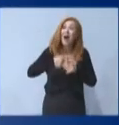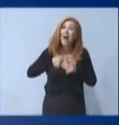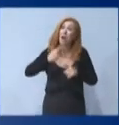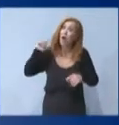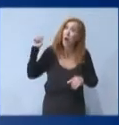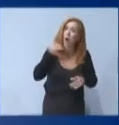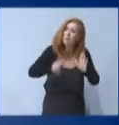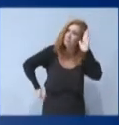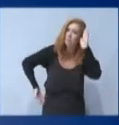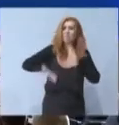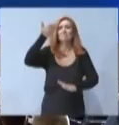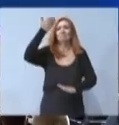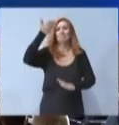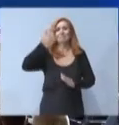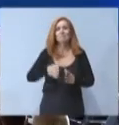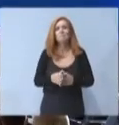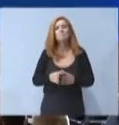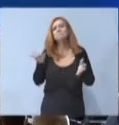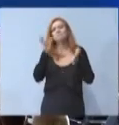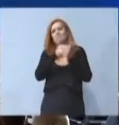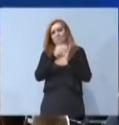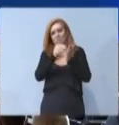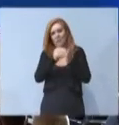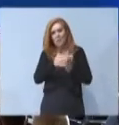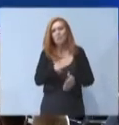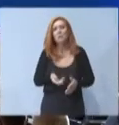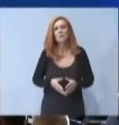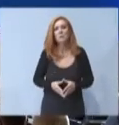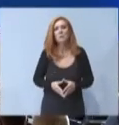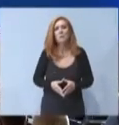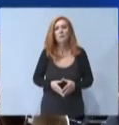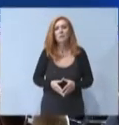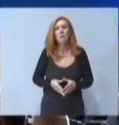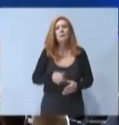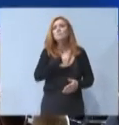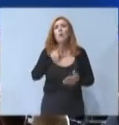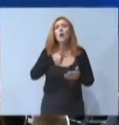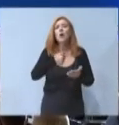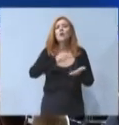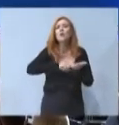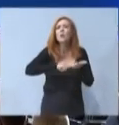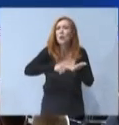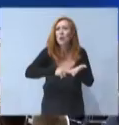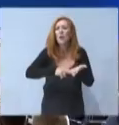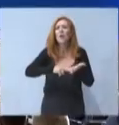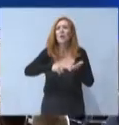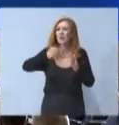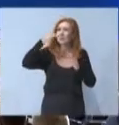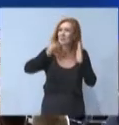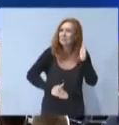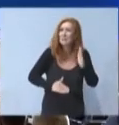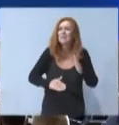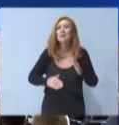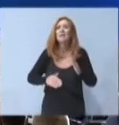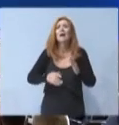οικοκυριών. Για παράδειγμα, μόνο από τις χαμηλότερες ασφαλιστικές εισφορές και από την αναστολή της